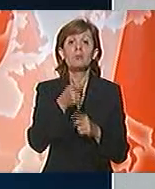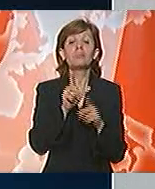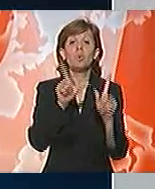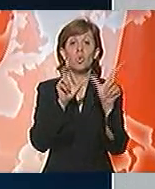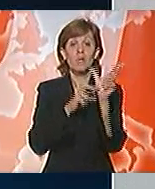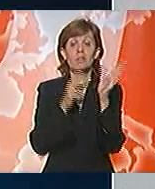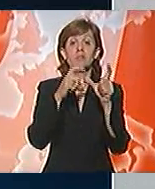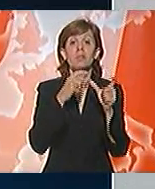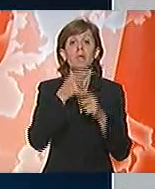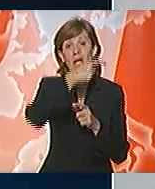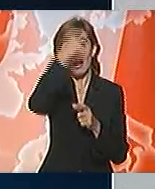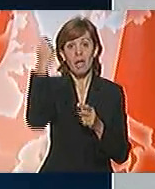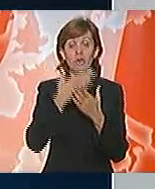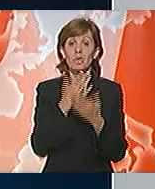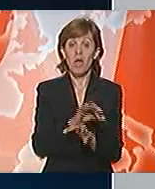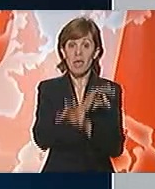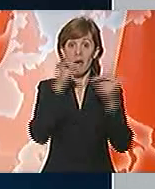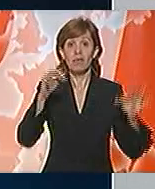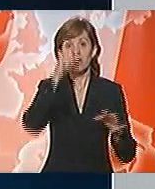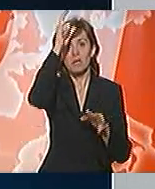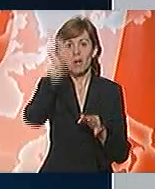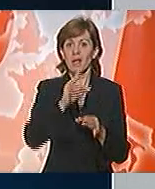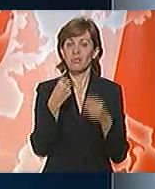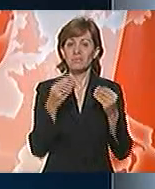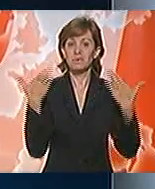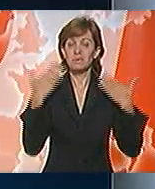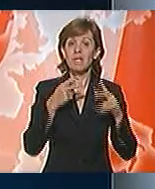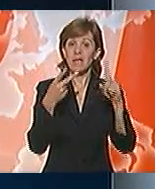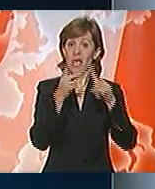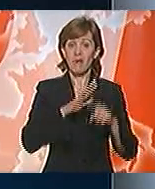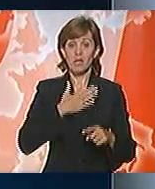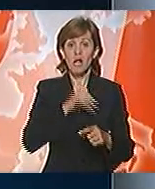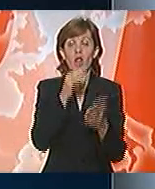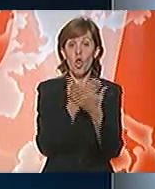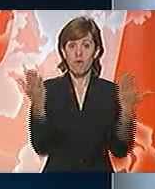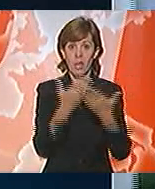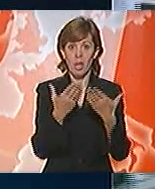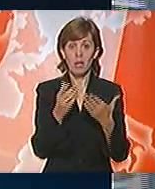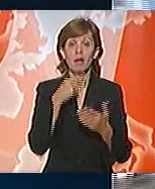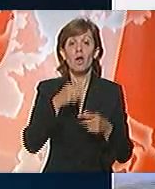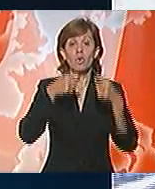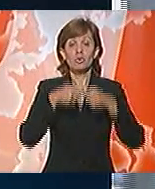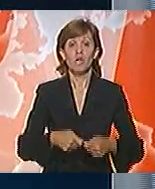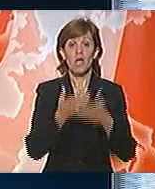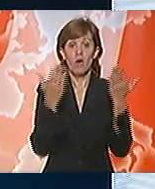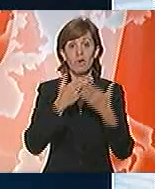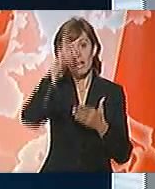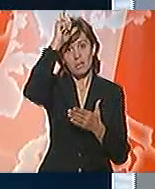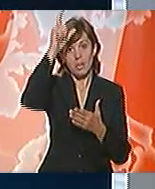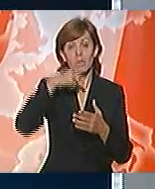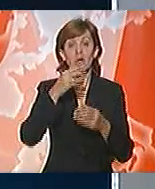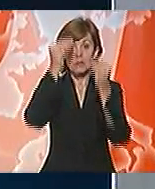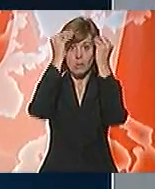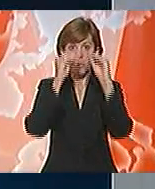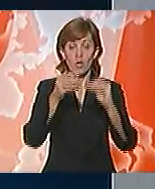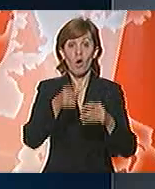u javnosti Srbije letos stvorena klima koja nije naklonjena medijima i novinarima, navodi Udruženje novinara Srbije u saopštenju.